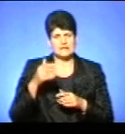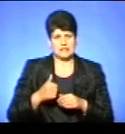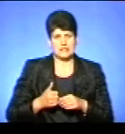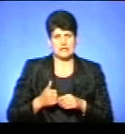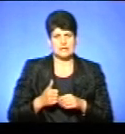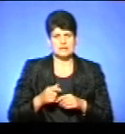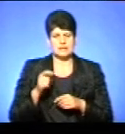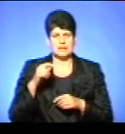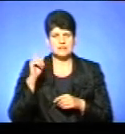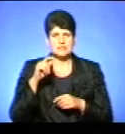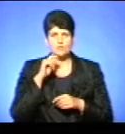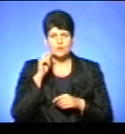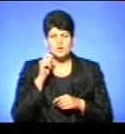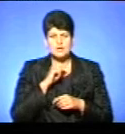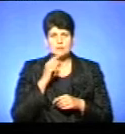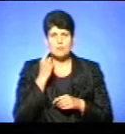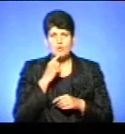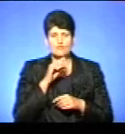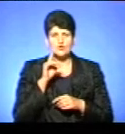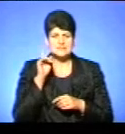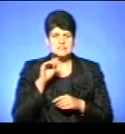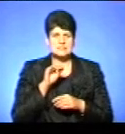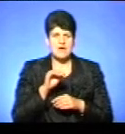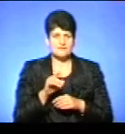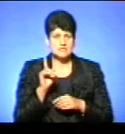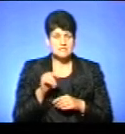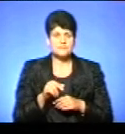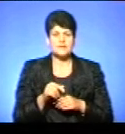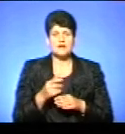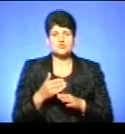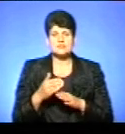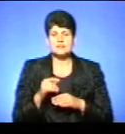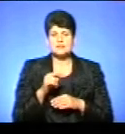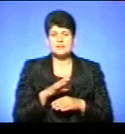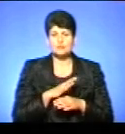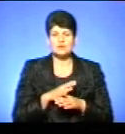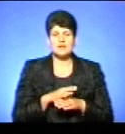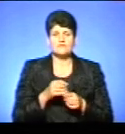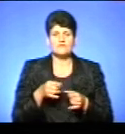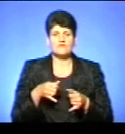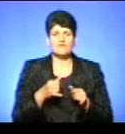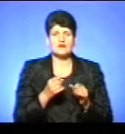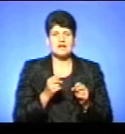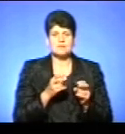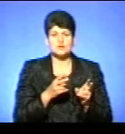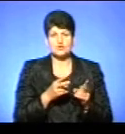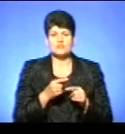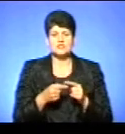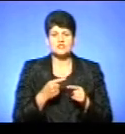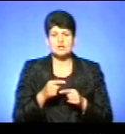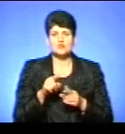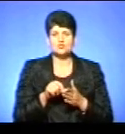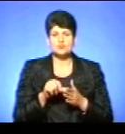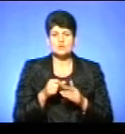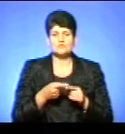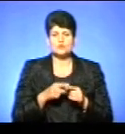до сих пір знані в Україні мовознавці. На жаль, частина з них була репресована саме якраз і через участь